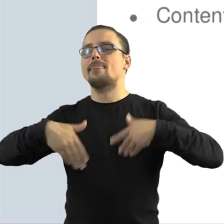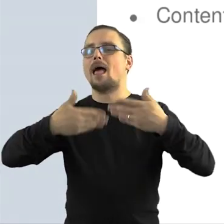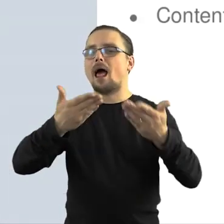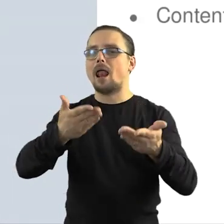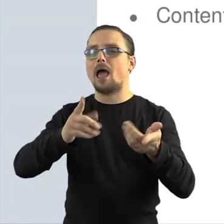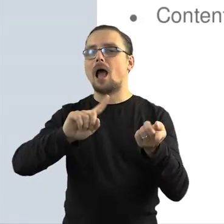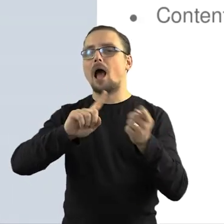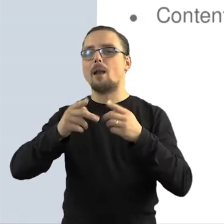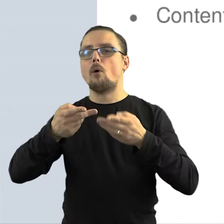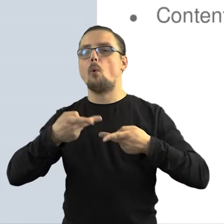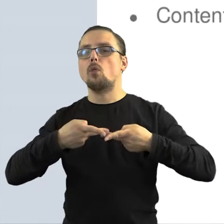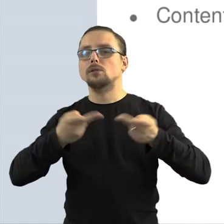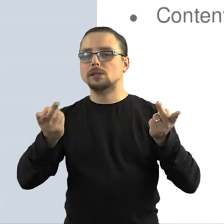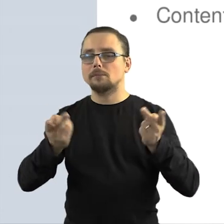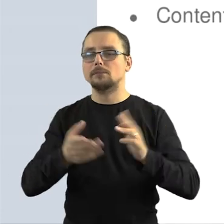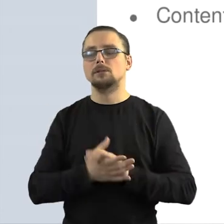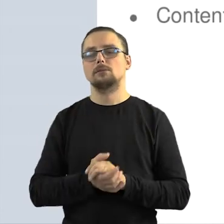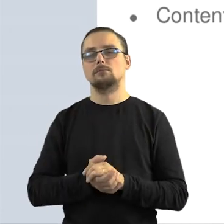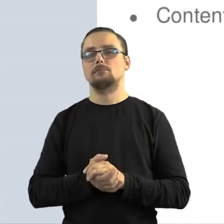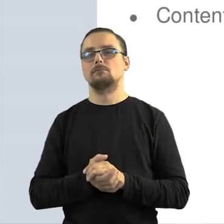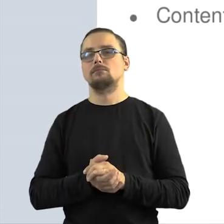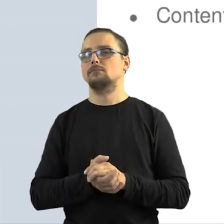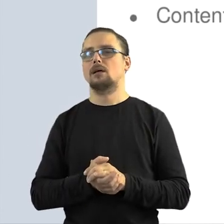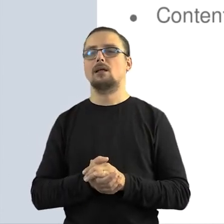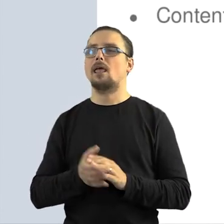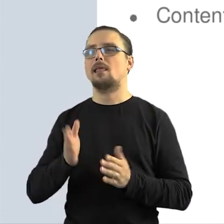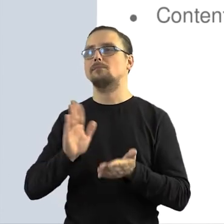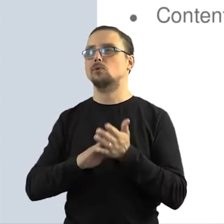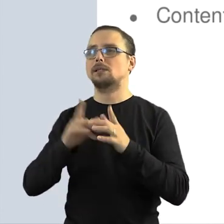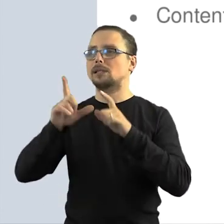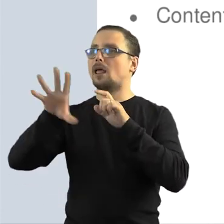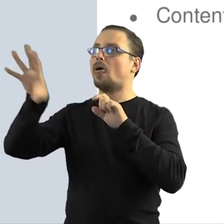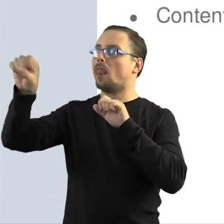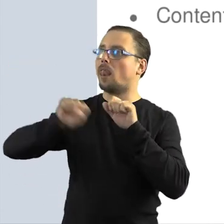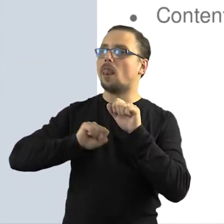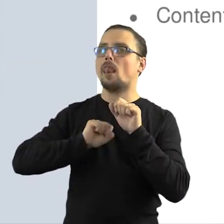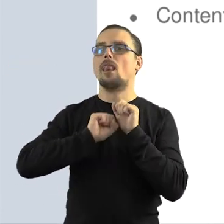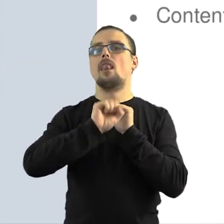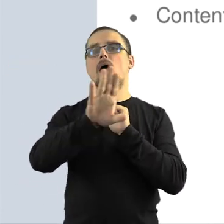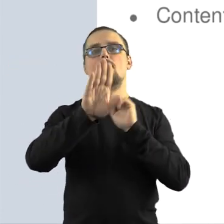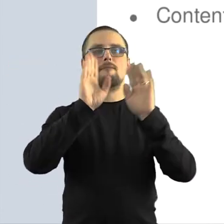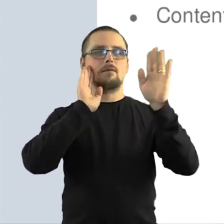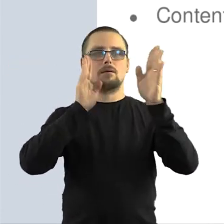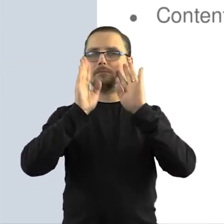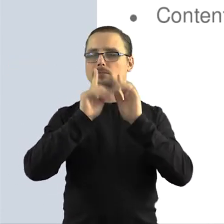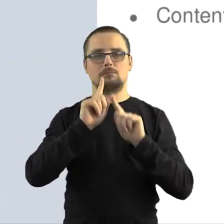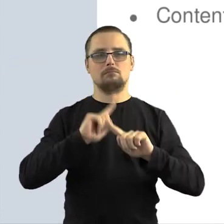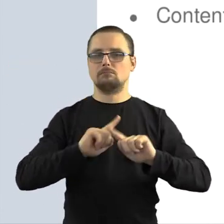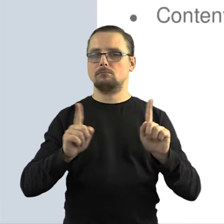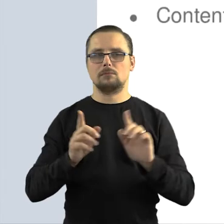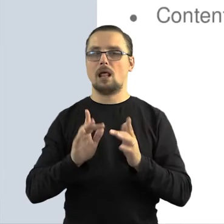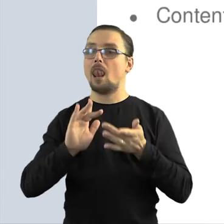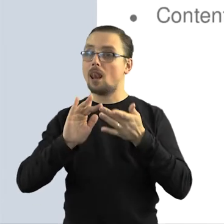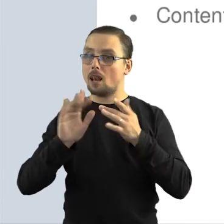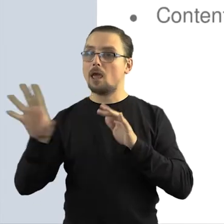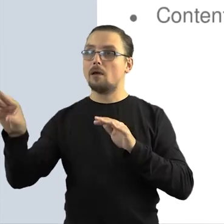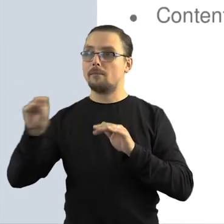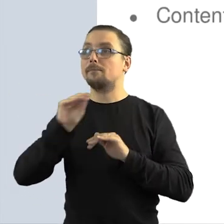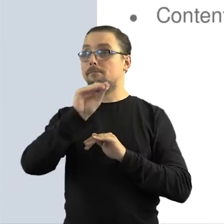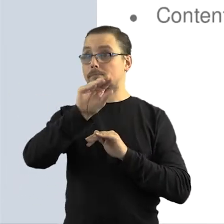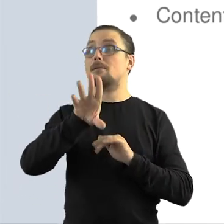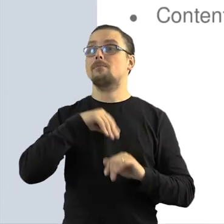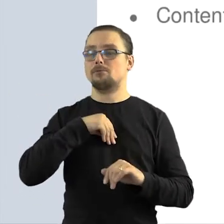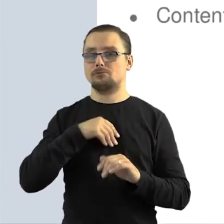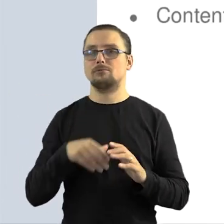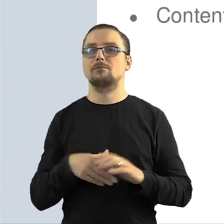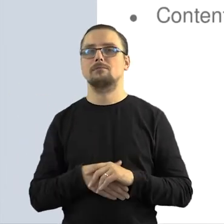podaj dalej, udostępnij, które działają w ramach jakiegoś systemu. Ale zupełnie inną sytuacją jest, że Państwo coś ściągają, a później wrzucają